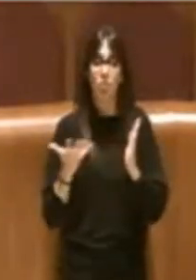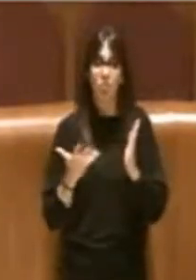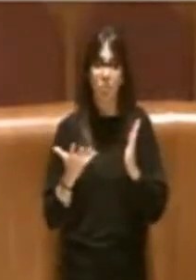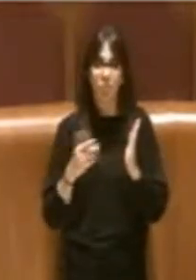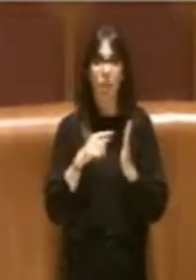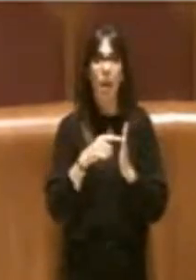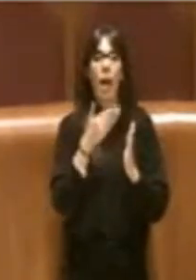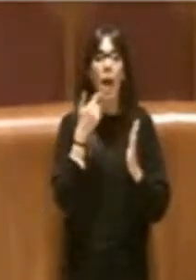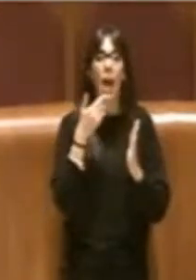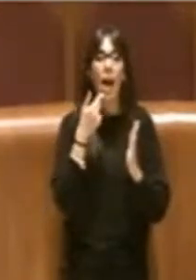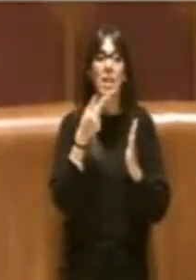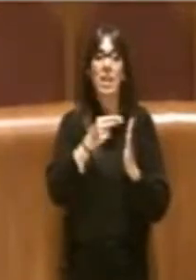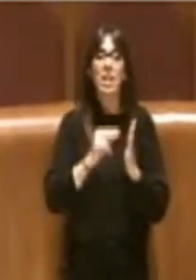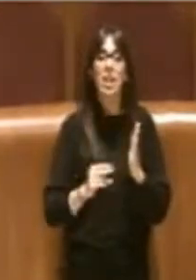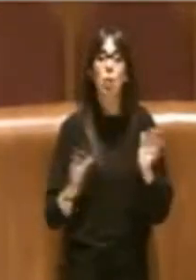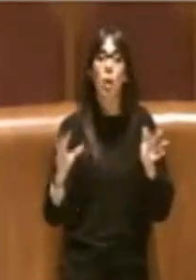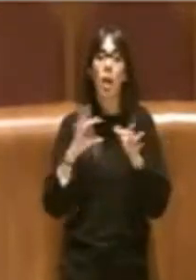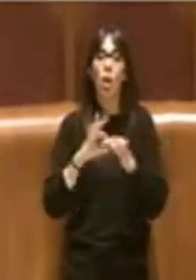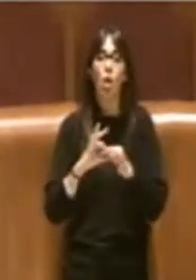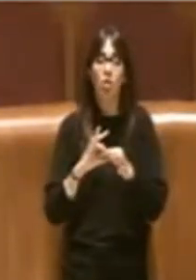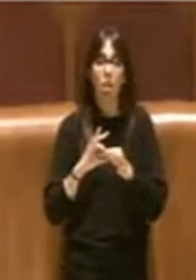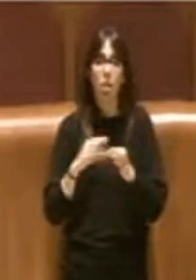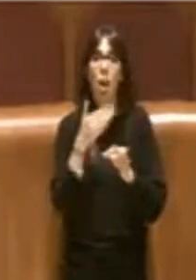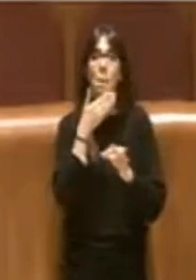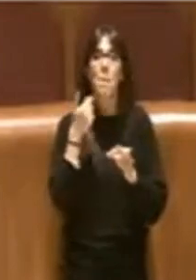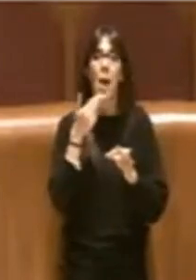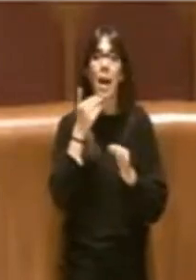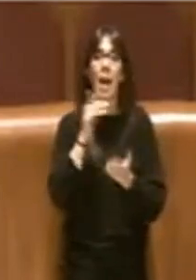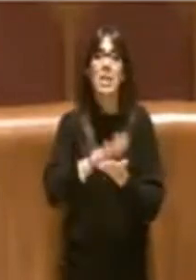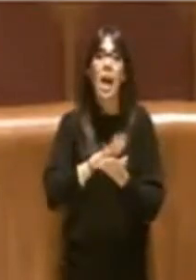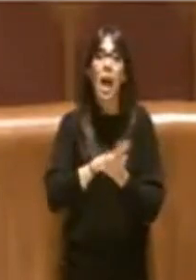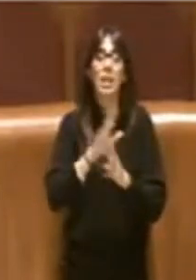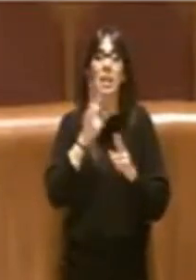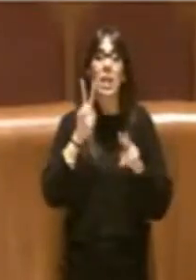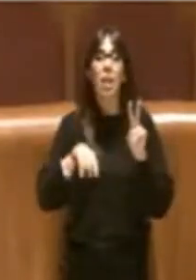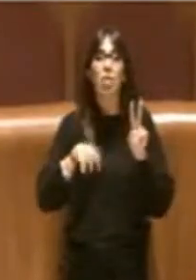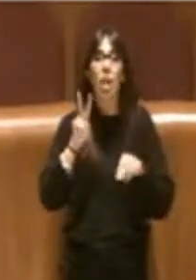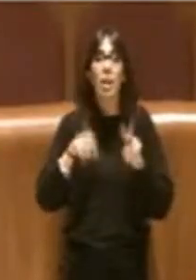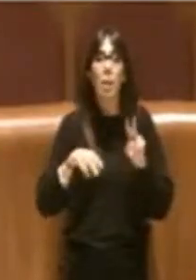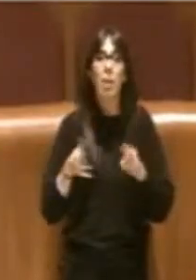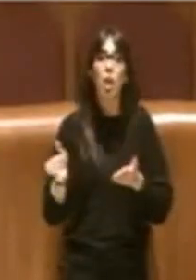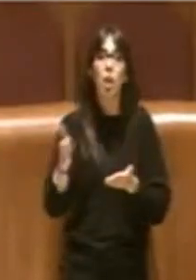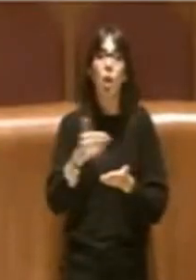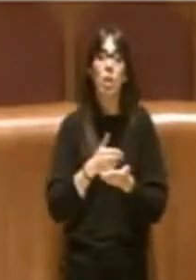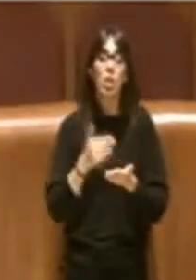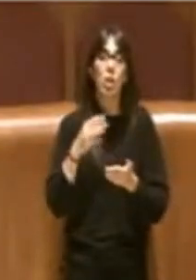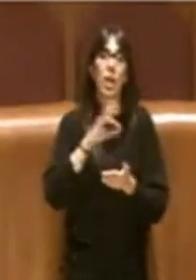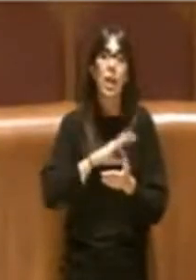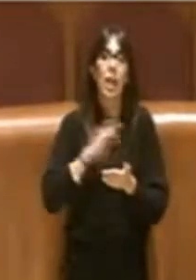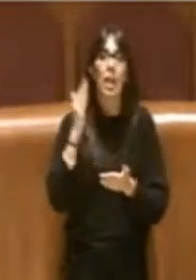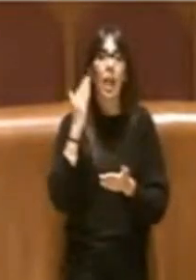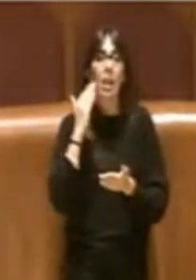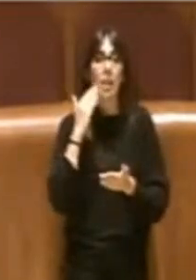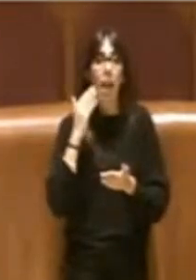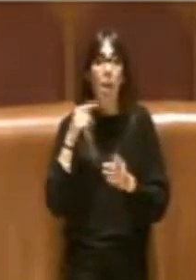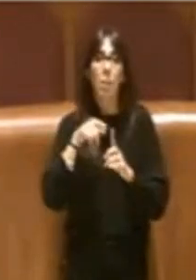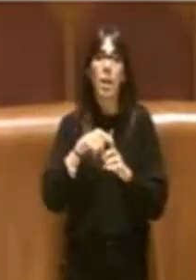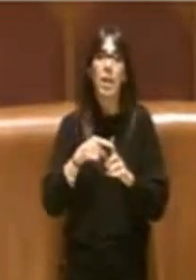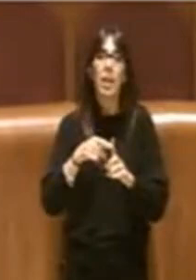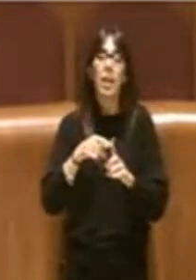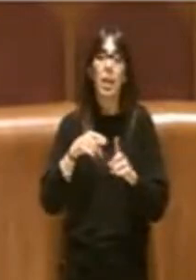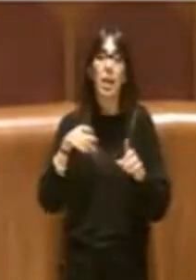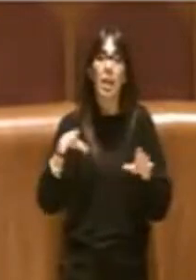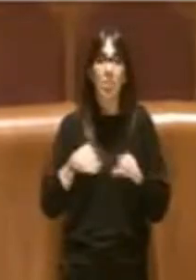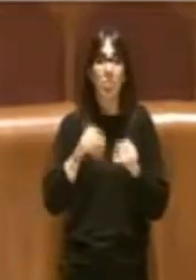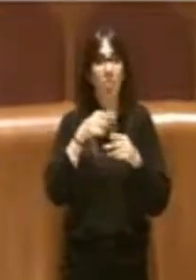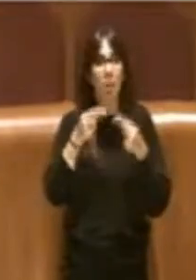scrittura e di riconciliazione, mancanza di atti di riaccertamento e di ricognizione di crediti e debiti e spunti ab inizio dal bilancio di Roma e di